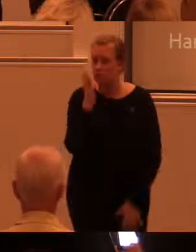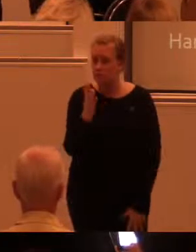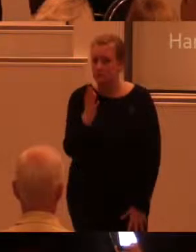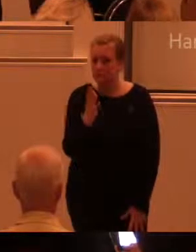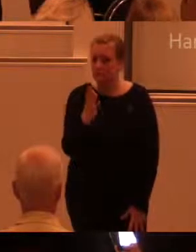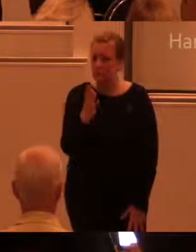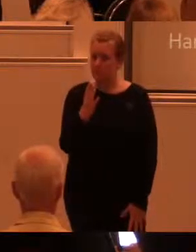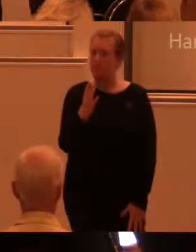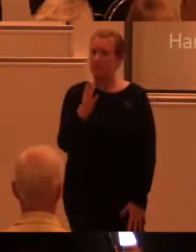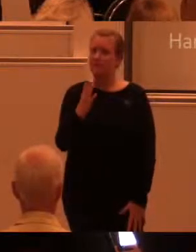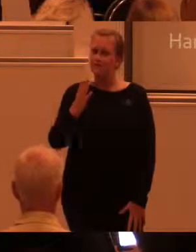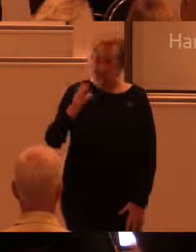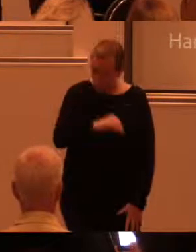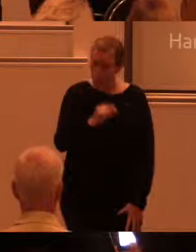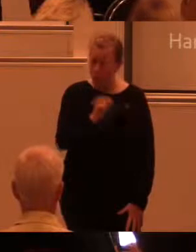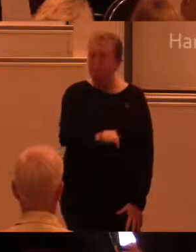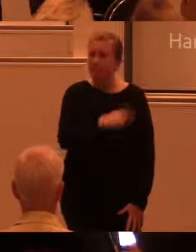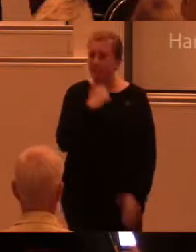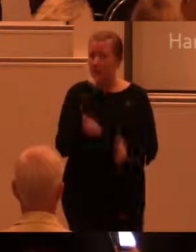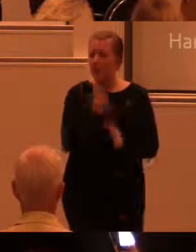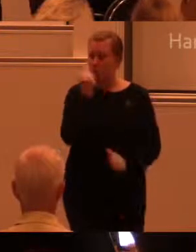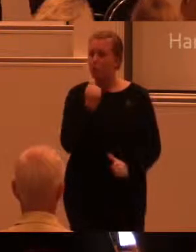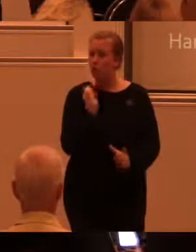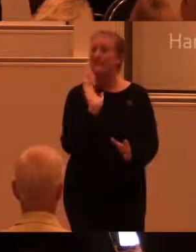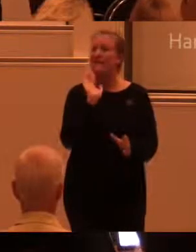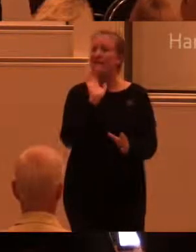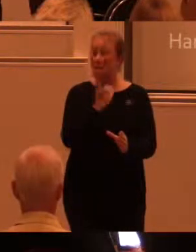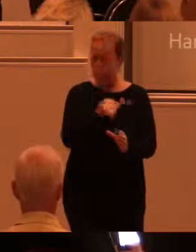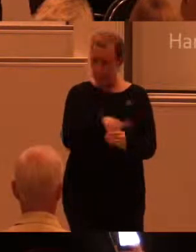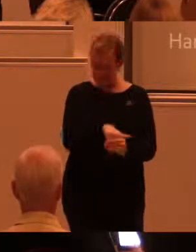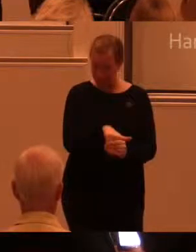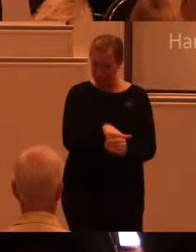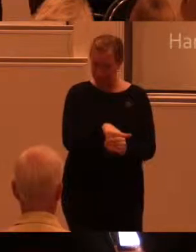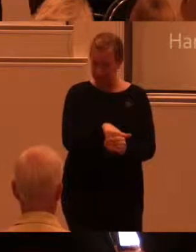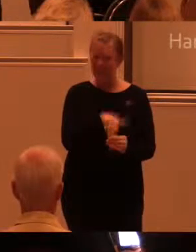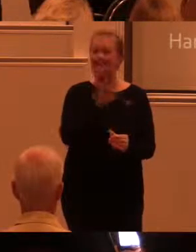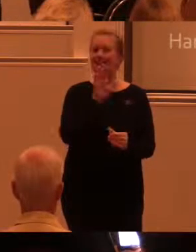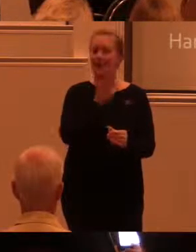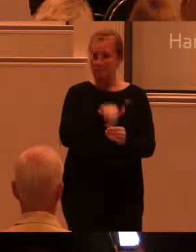först då som vi har uppnått inkluderingen och delaktigheten.